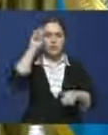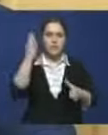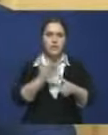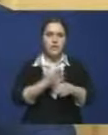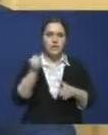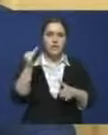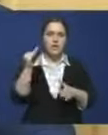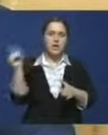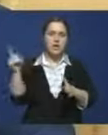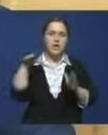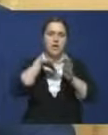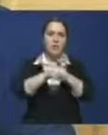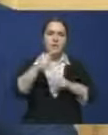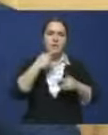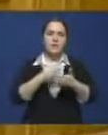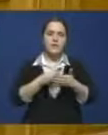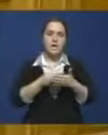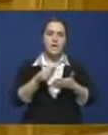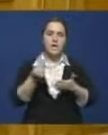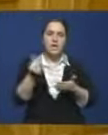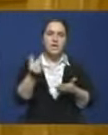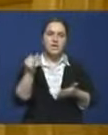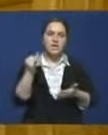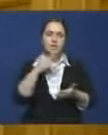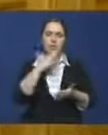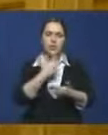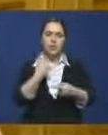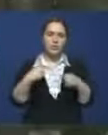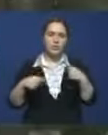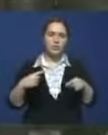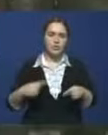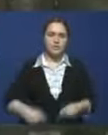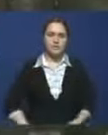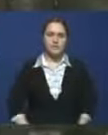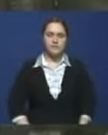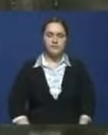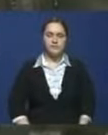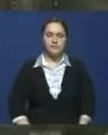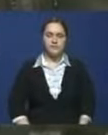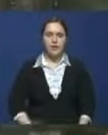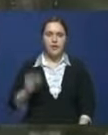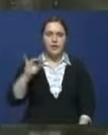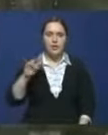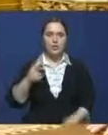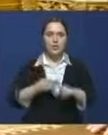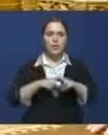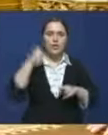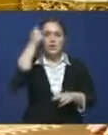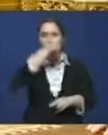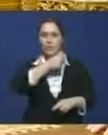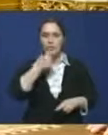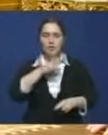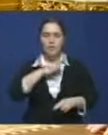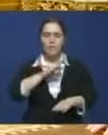господдержки, доступ бизнеса к финансовым ресурсам и многое другое. В июне этого года провели съезд,